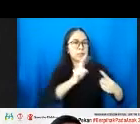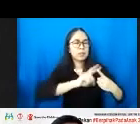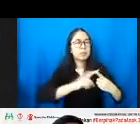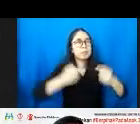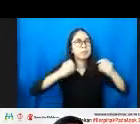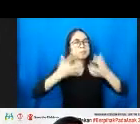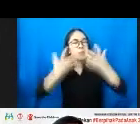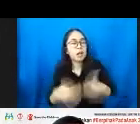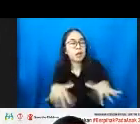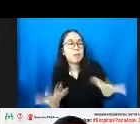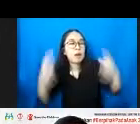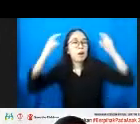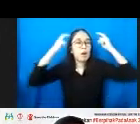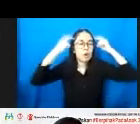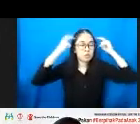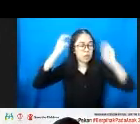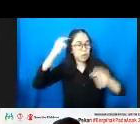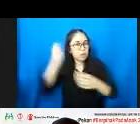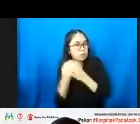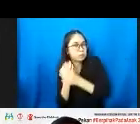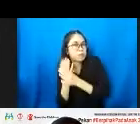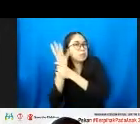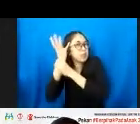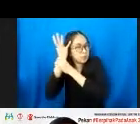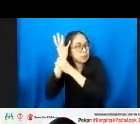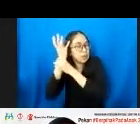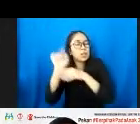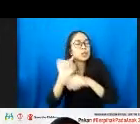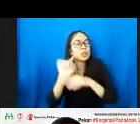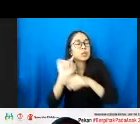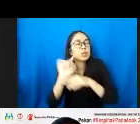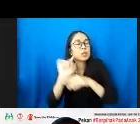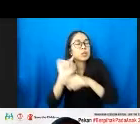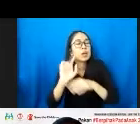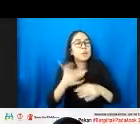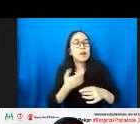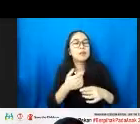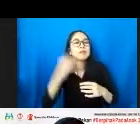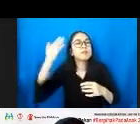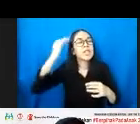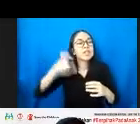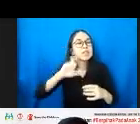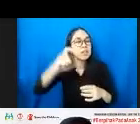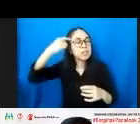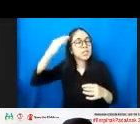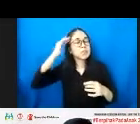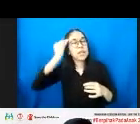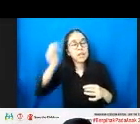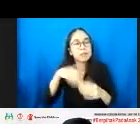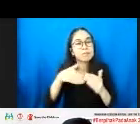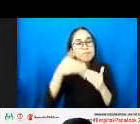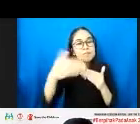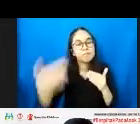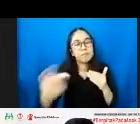karena ini menyangkut kognitif, prestasi anak di kehidupannya nanti, prestasi belajarnya waktu dia sekolah.